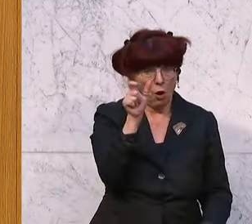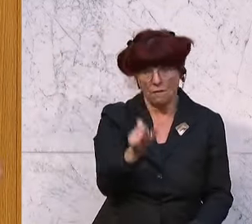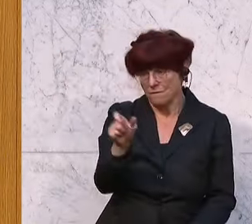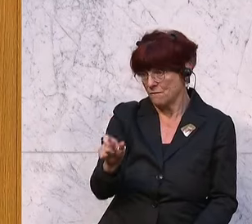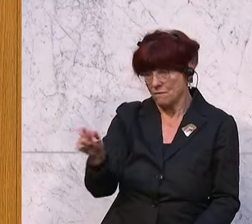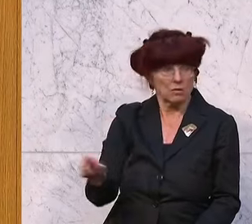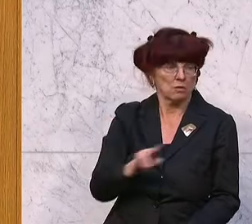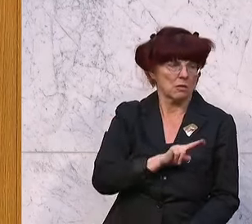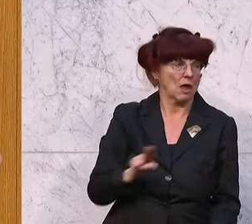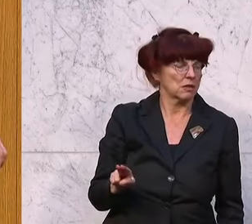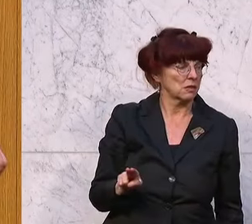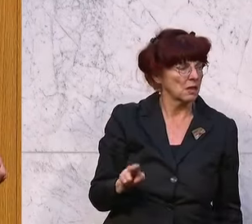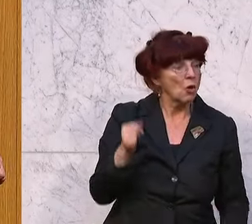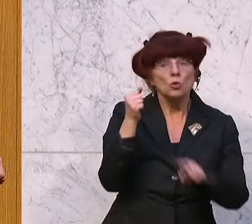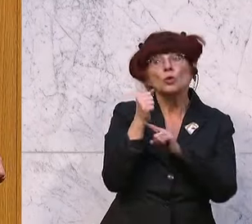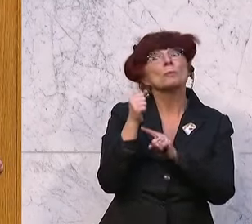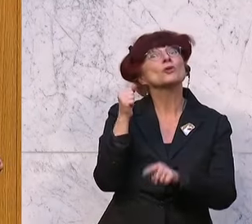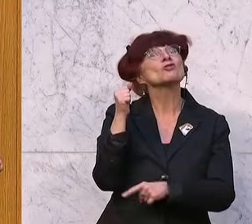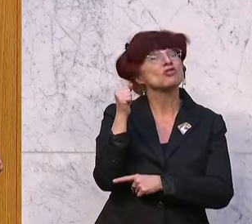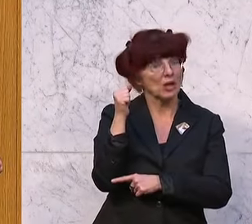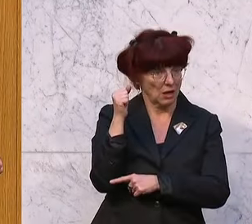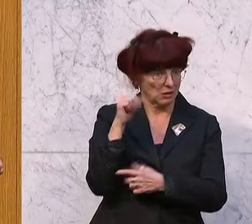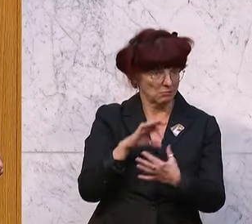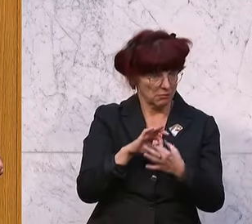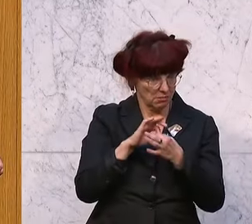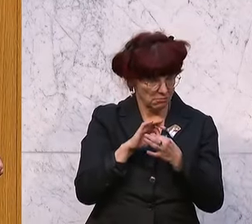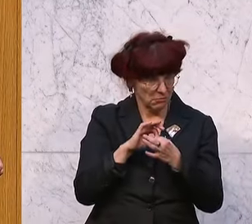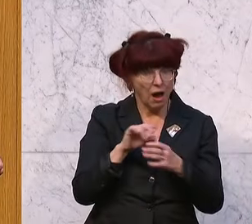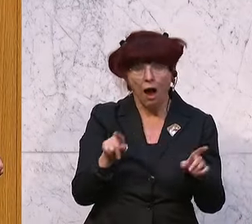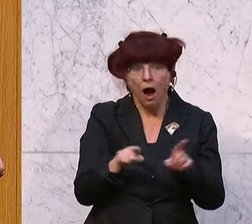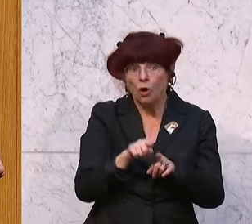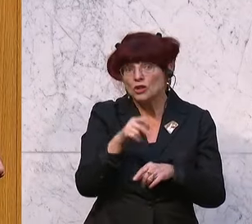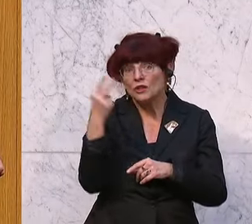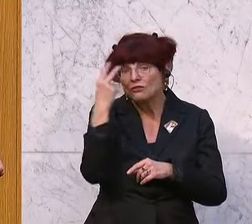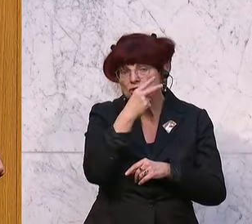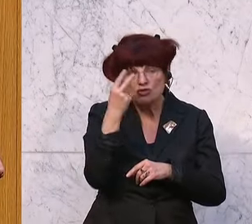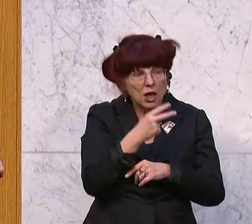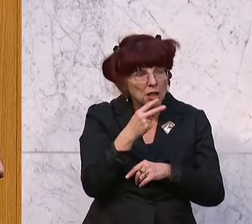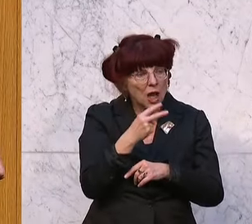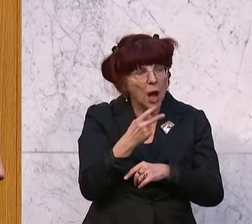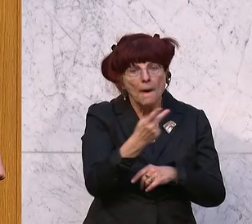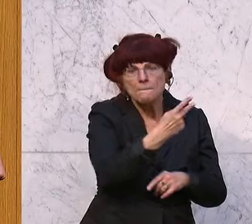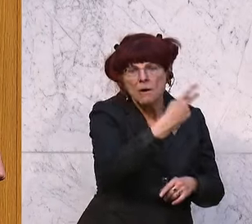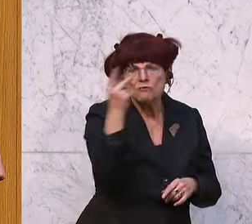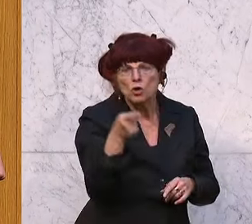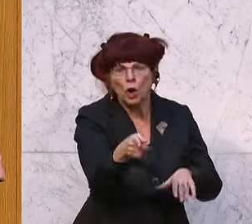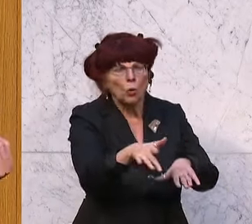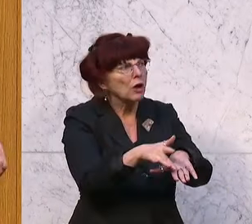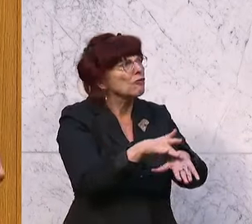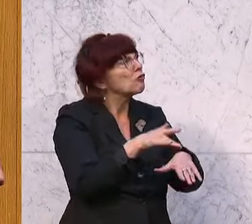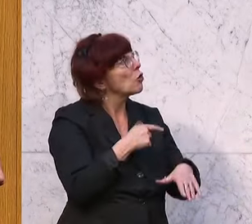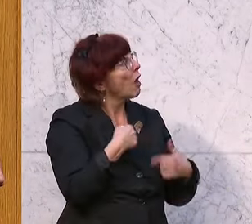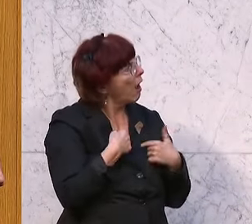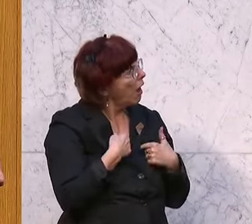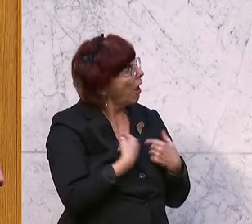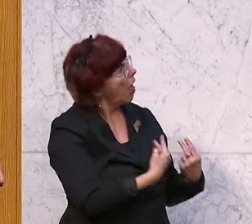können, und jetzt bin ich beim Budget, was Sie auch nicht begreifen, ist, dass die Bevölkerung sich belogen und betrogen fühlt und zwar vollkommen zu